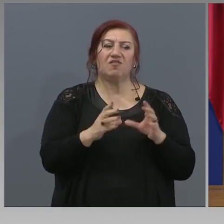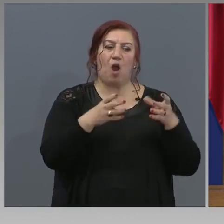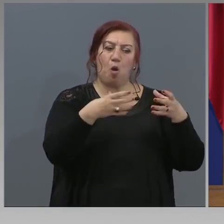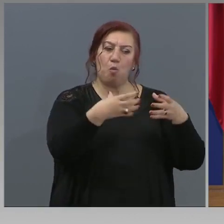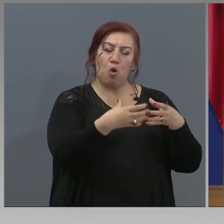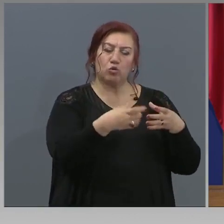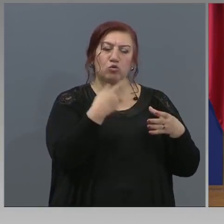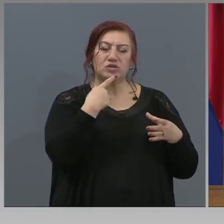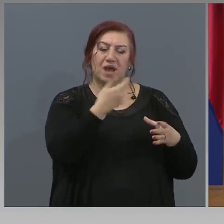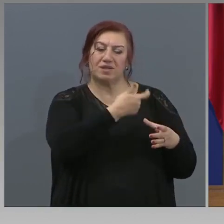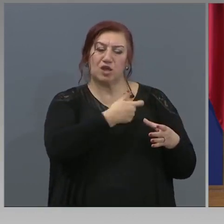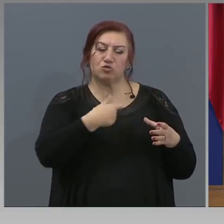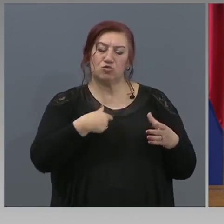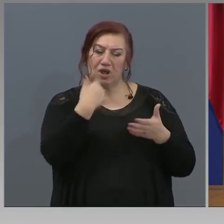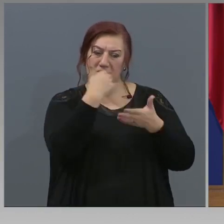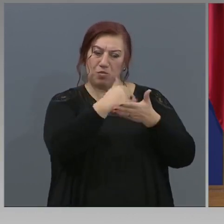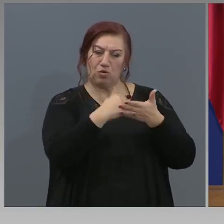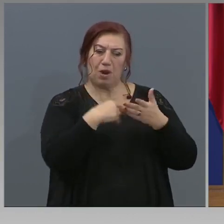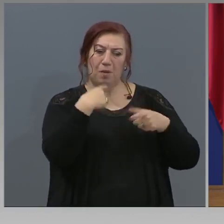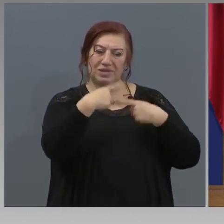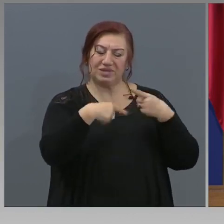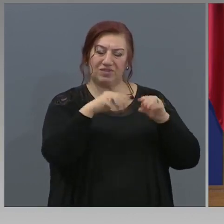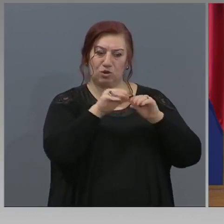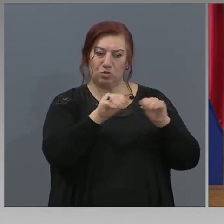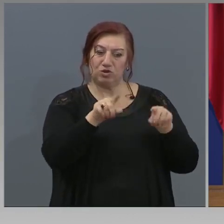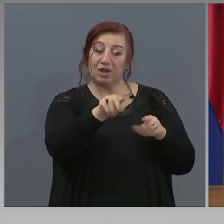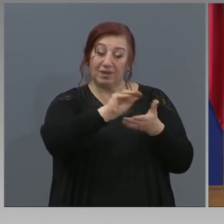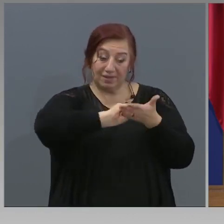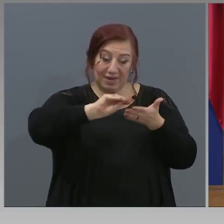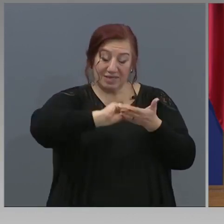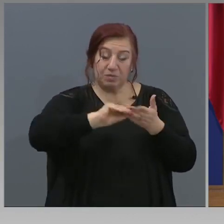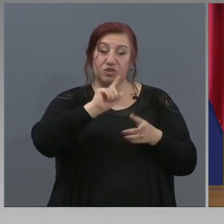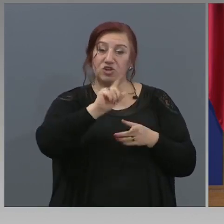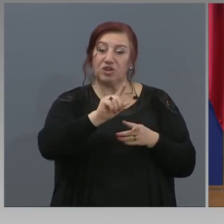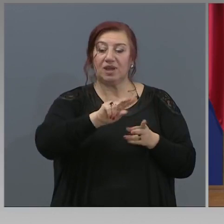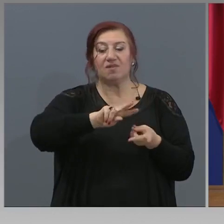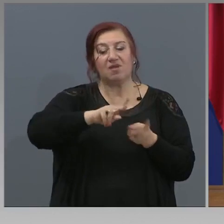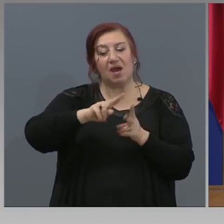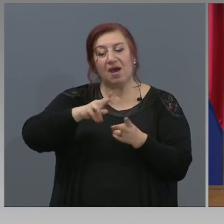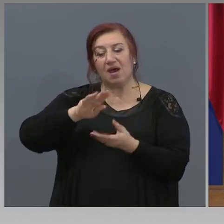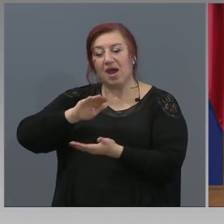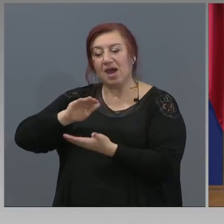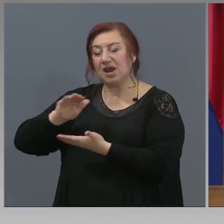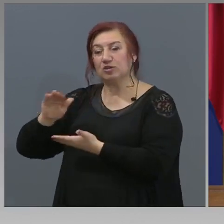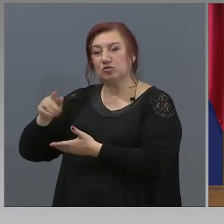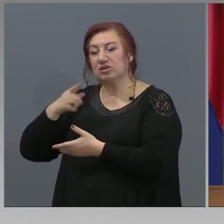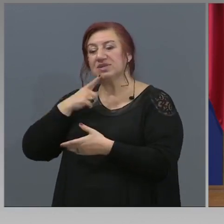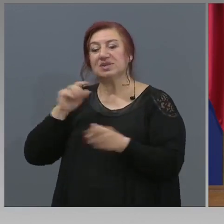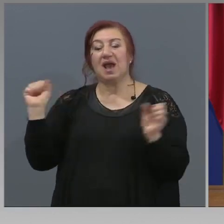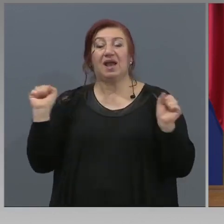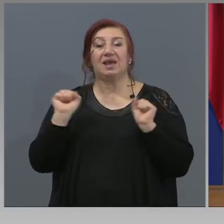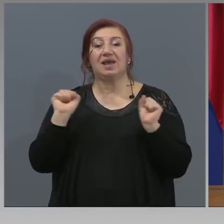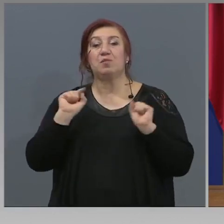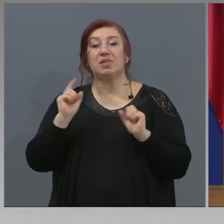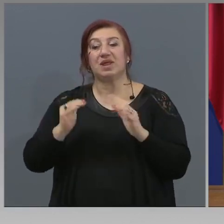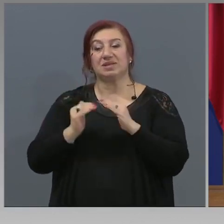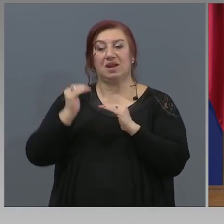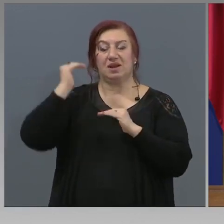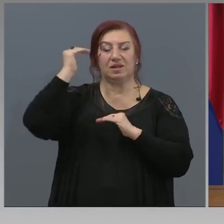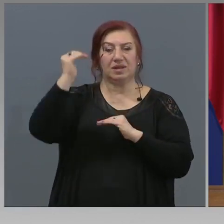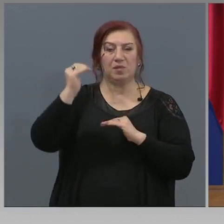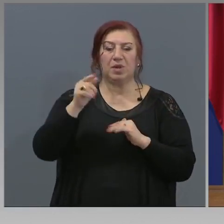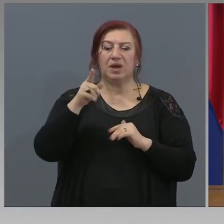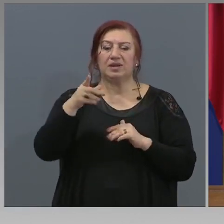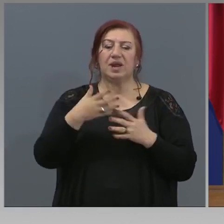програма за развитие на образованието за разработването на такива ресурси за гимназиарен етап. Гимназиарен етап, многообразието на